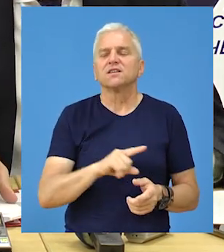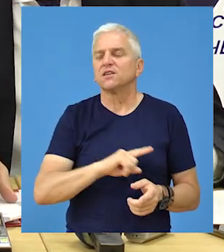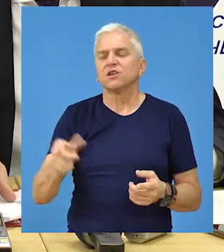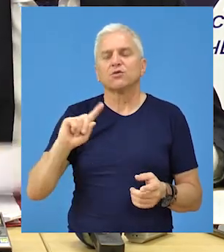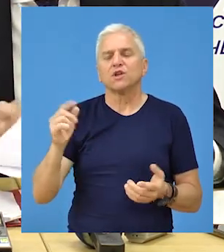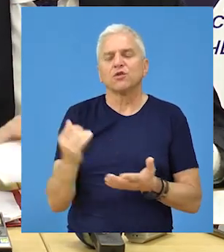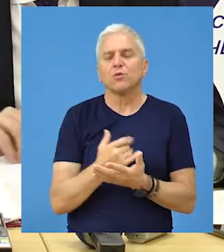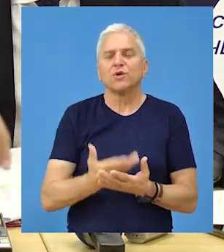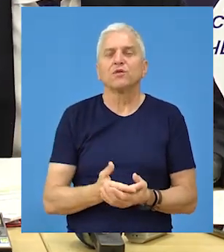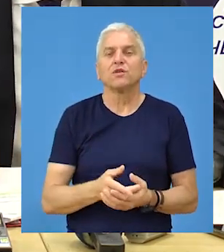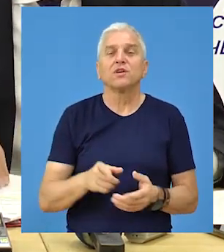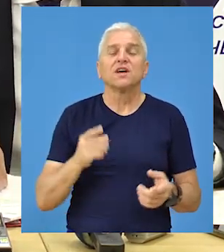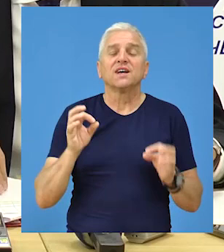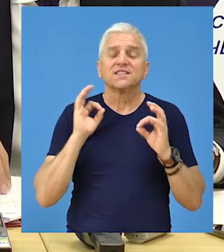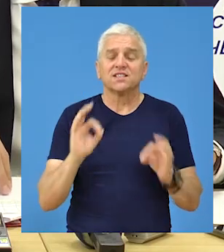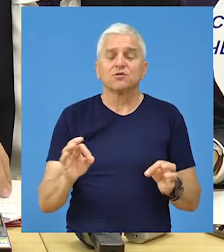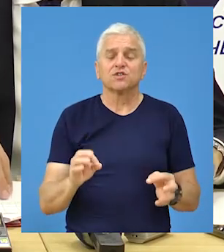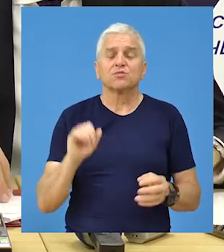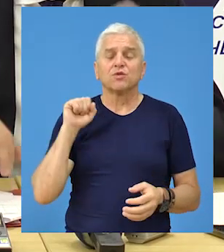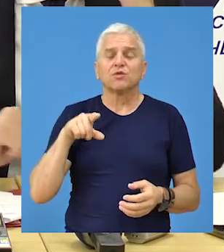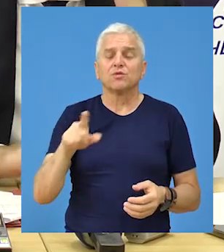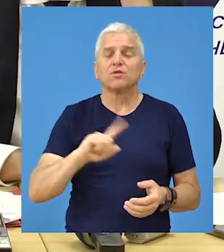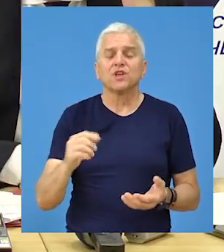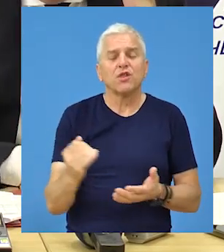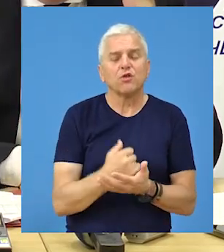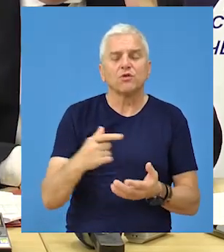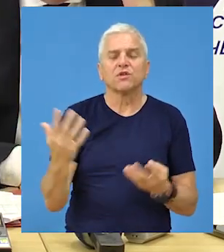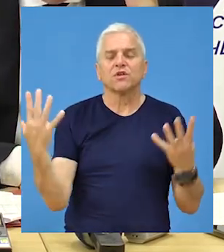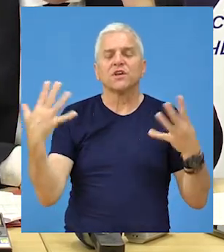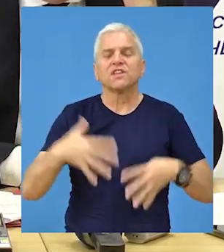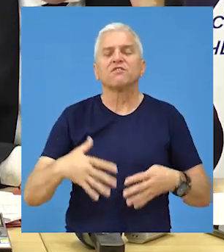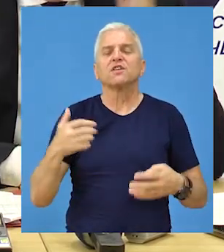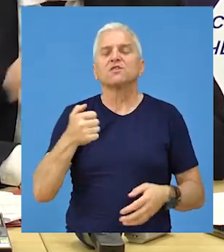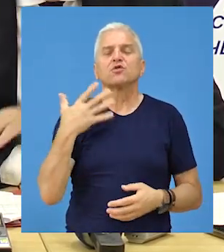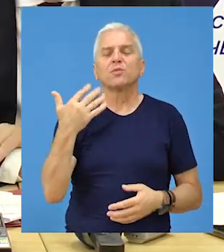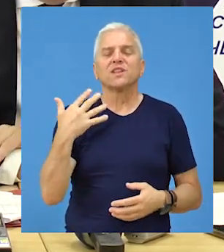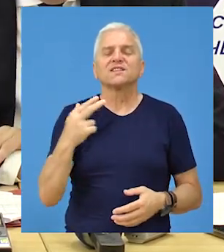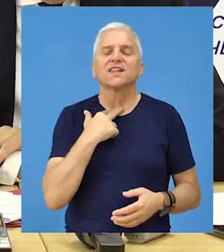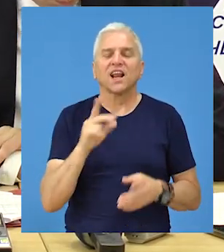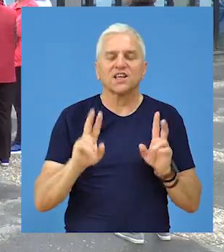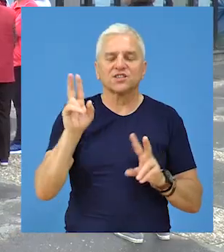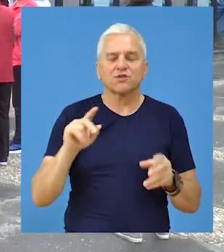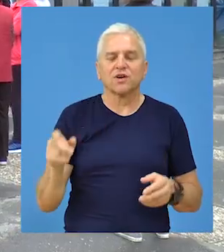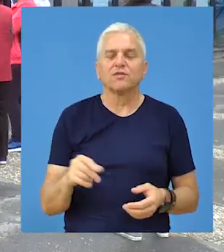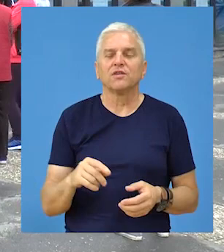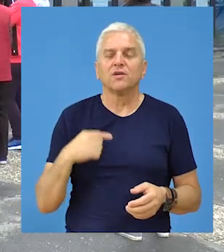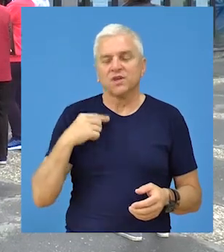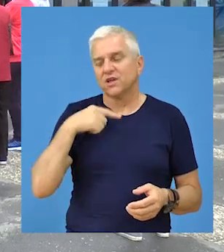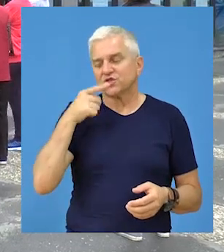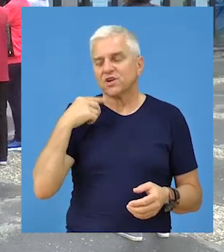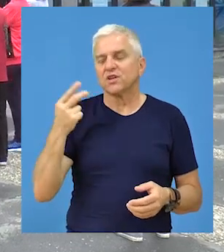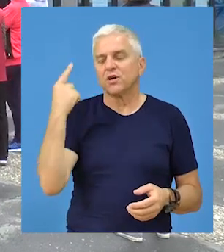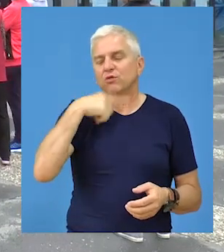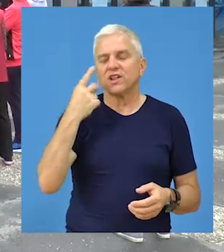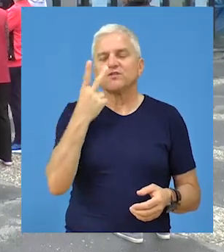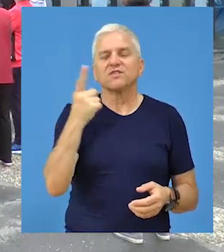niko nije dobio, baš kao što smo sigurni da niko nije dobio 9150 glasova u Bičeviću. Podsjetimo da je u